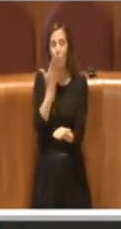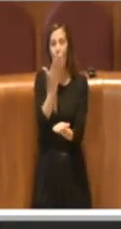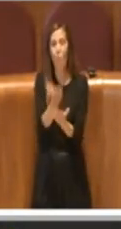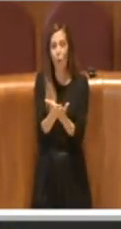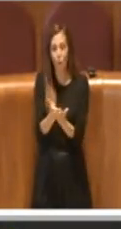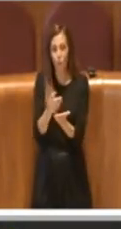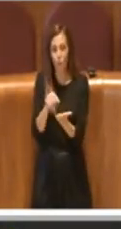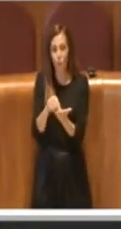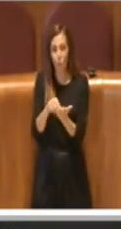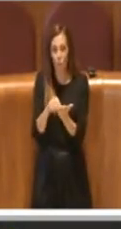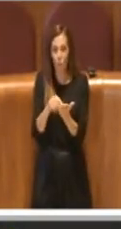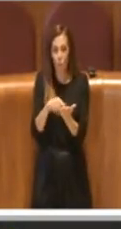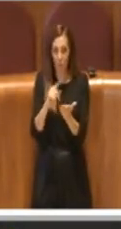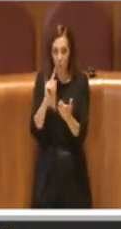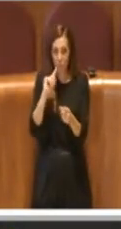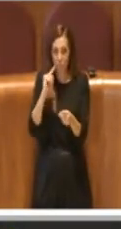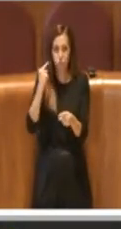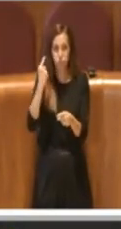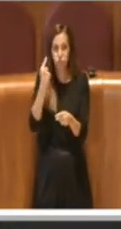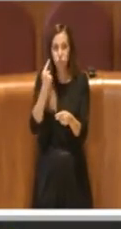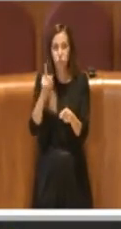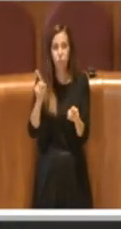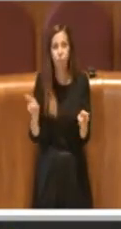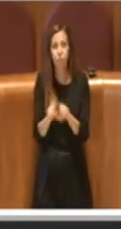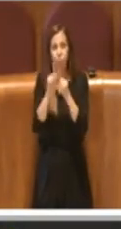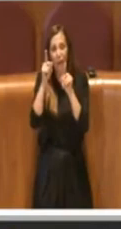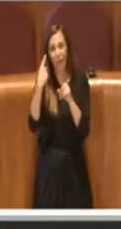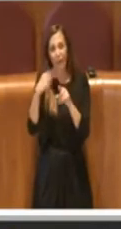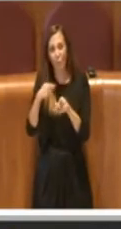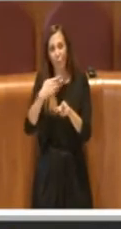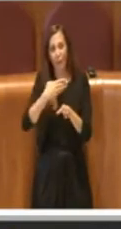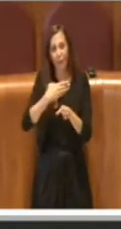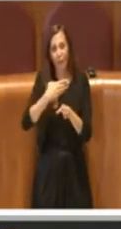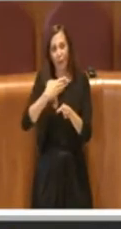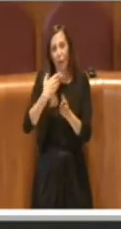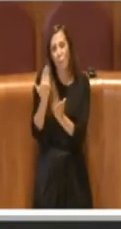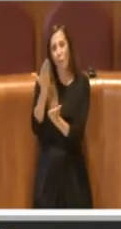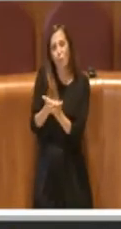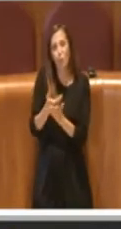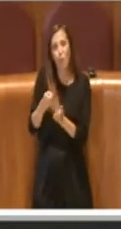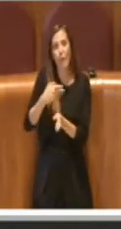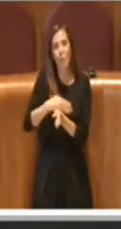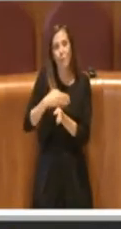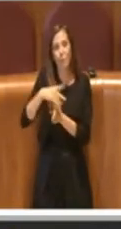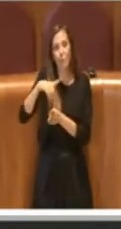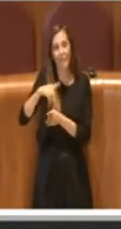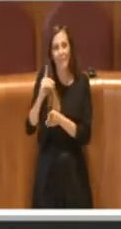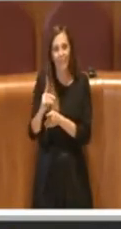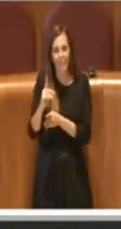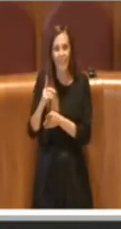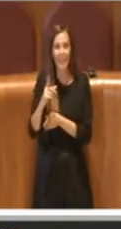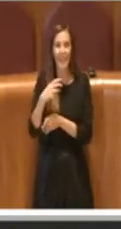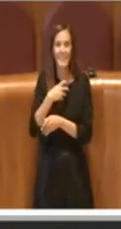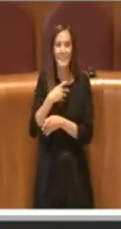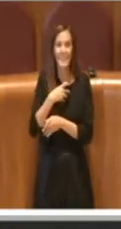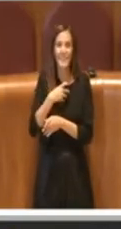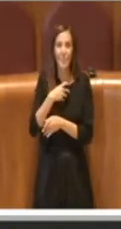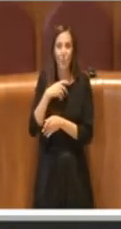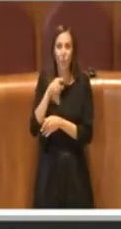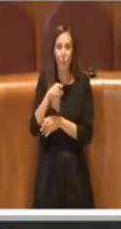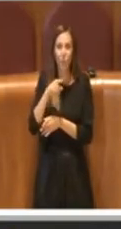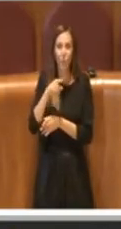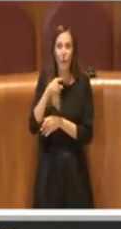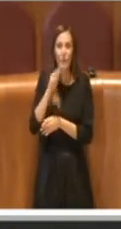presentata dal PD Capitolino, la stessa presidente Lozzi ha chiesto al direttore Minichini la